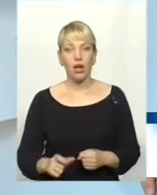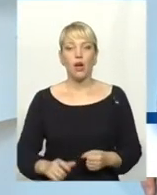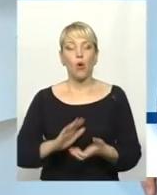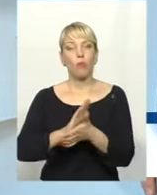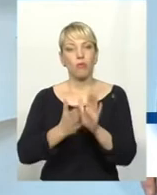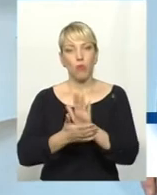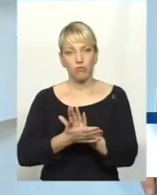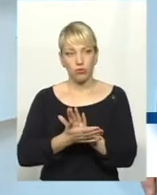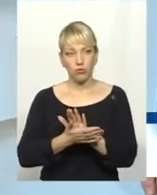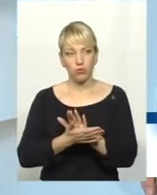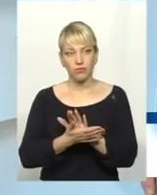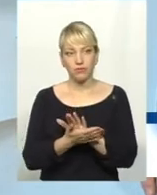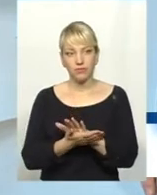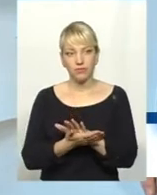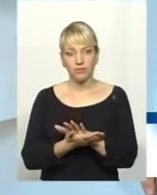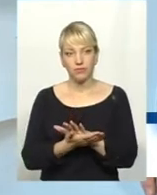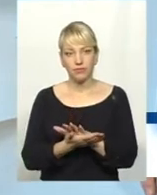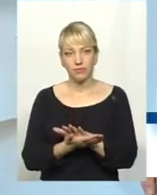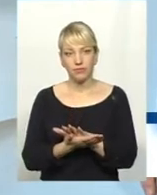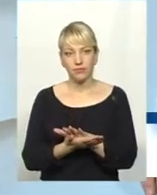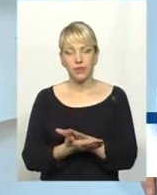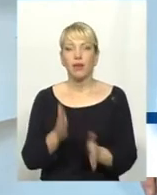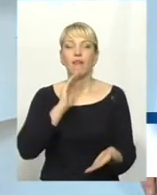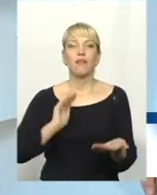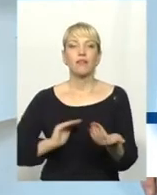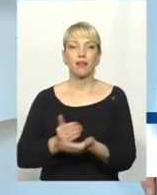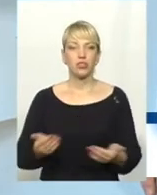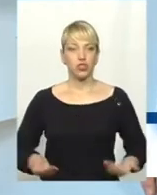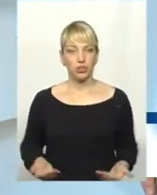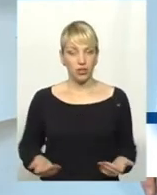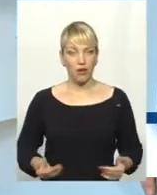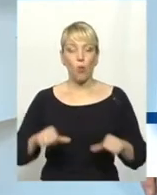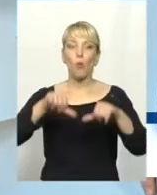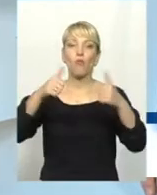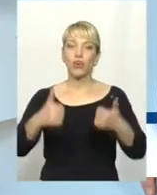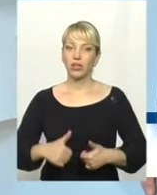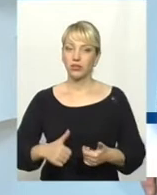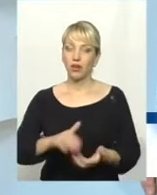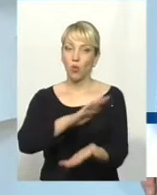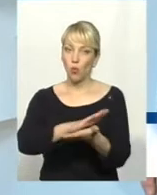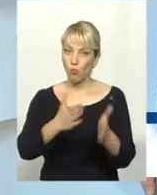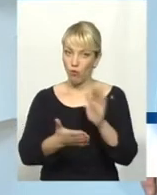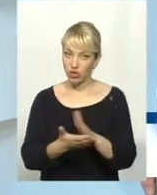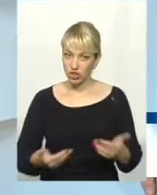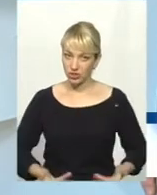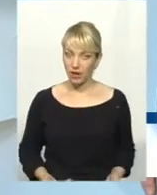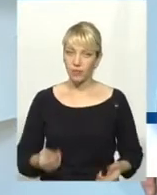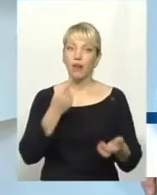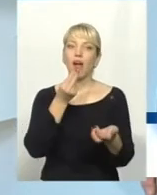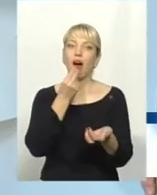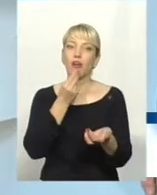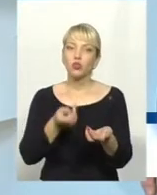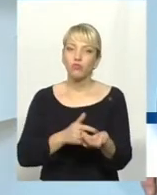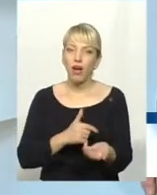якість життя у вигляді, умов життя, харчування,